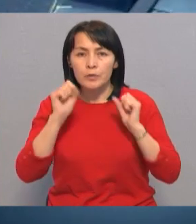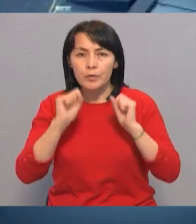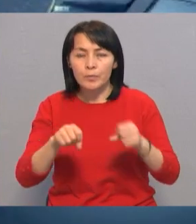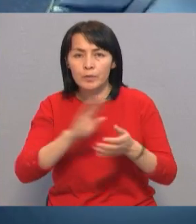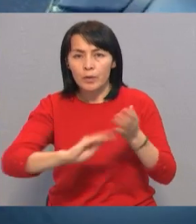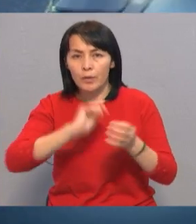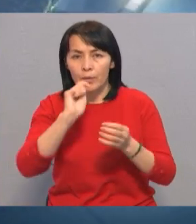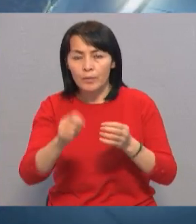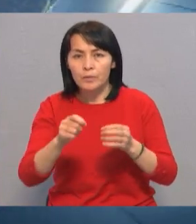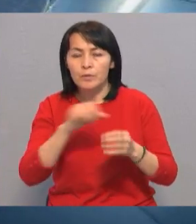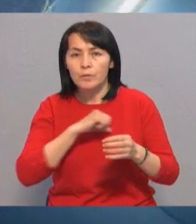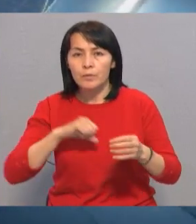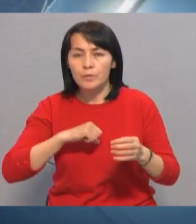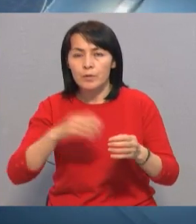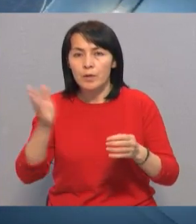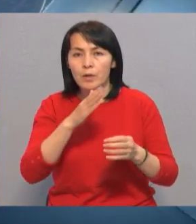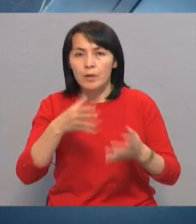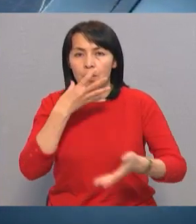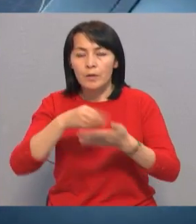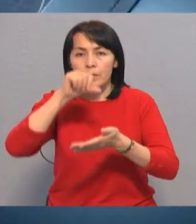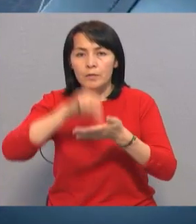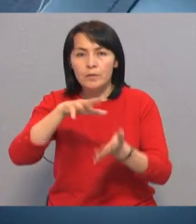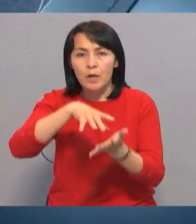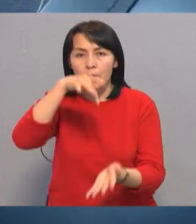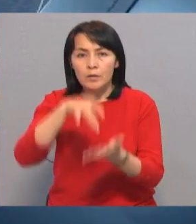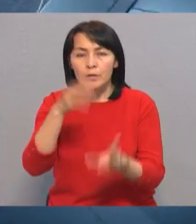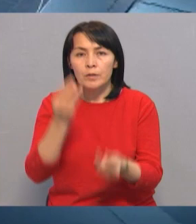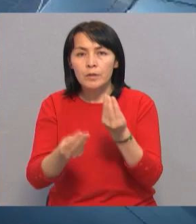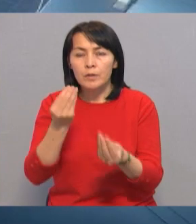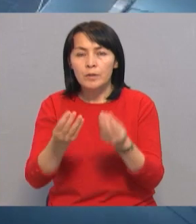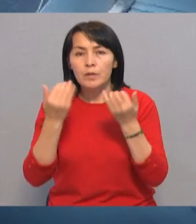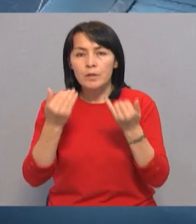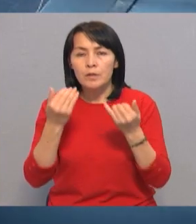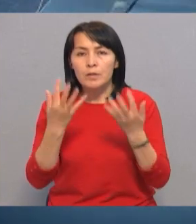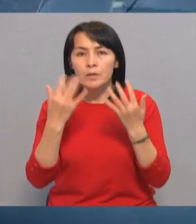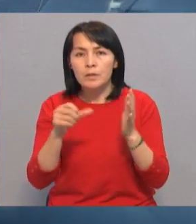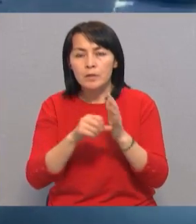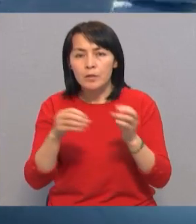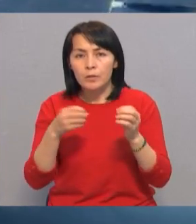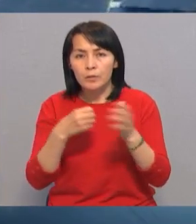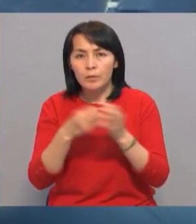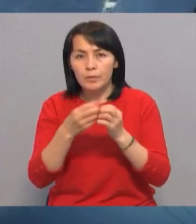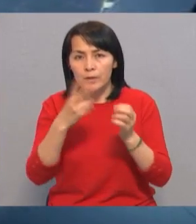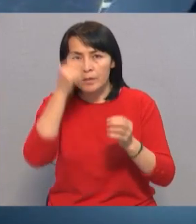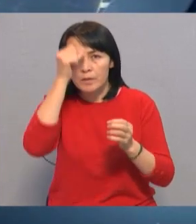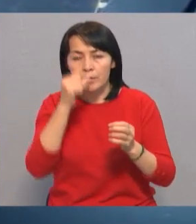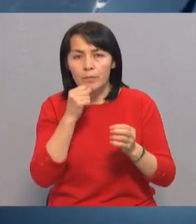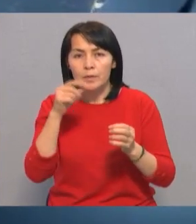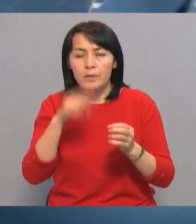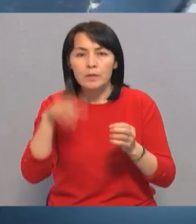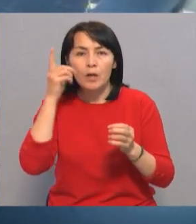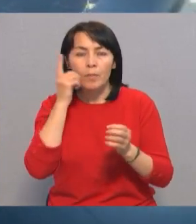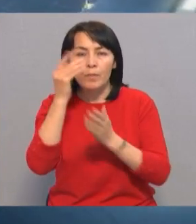могут подать заявление о добровольном ограничении своего участия в азартных играх и пари на срок от 6 до 12 месяцев посредством